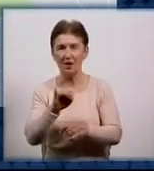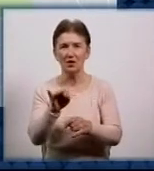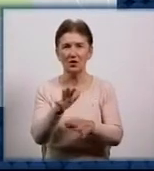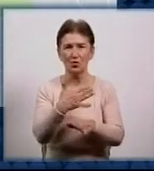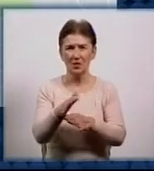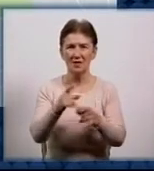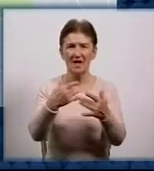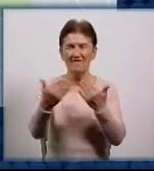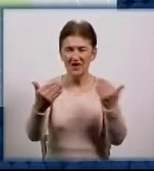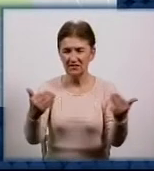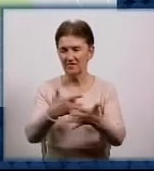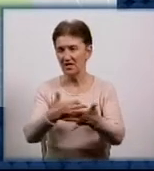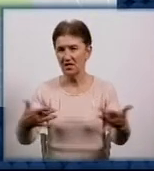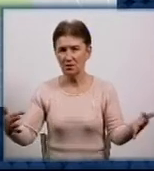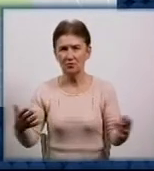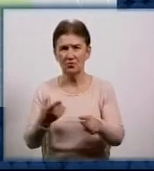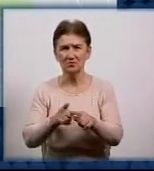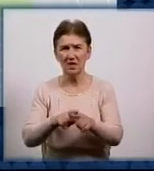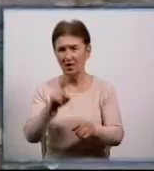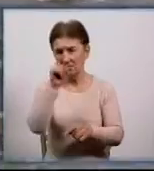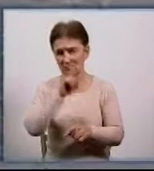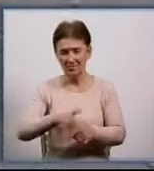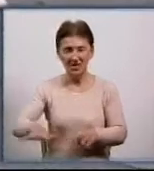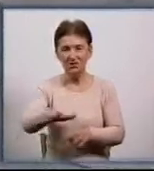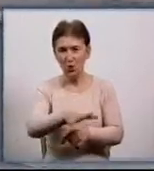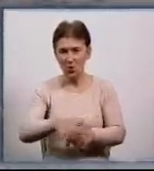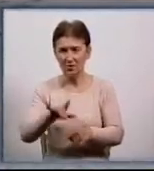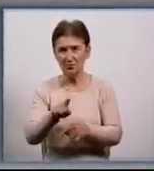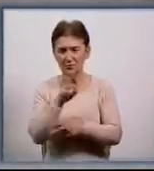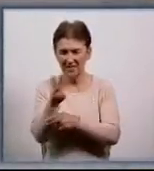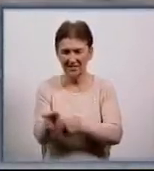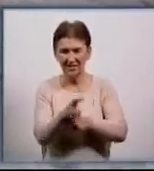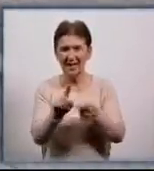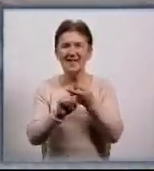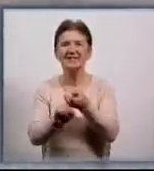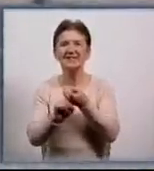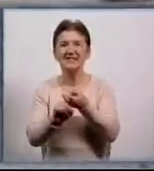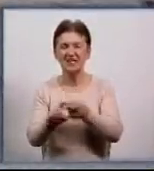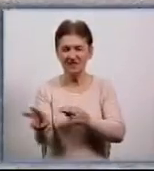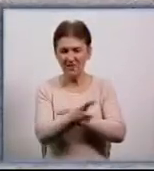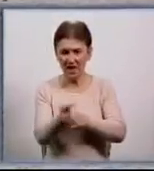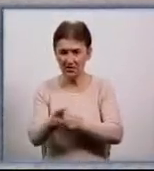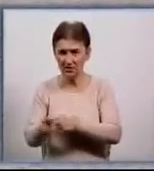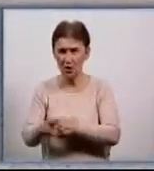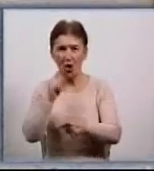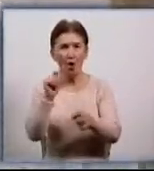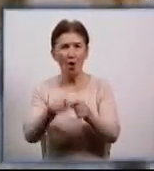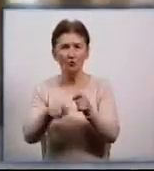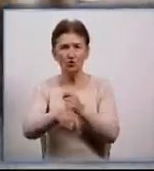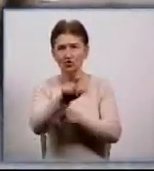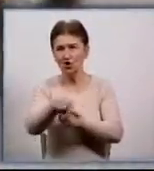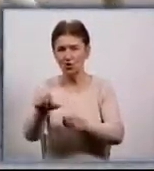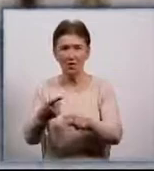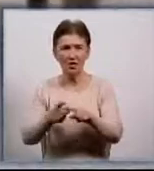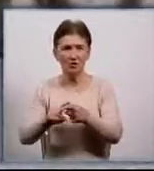котів, собаки, диких тварин. У неблагополучній зоні проведуть дезінфекцію, щеплять тварин проти сказу, обстежать людей, які контактувалися з